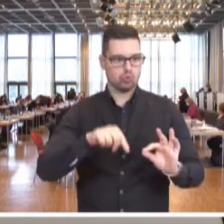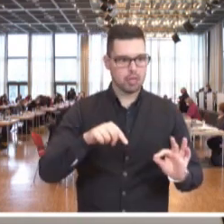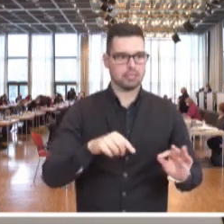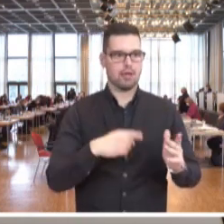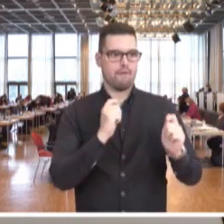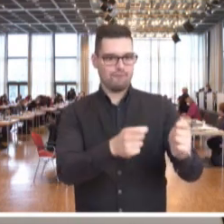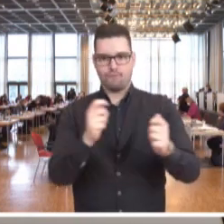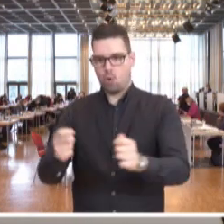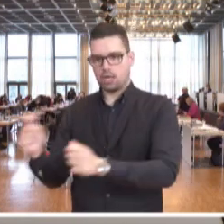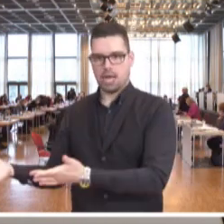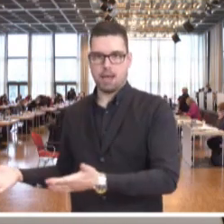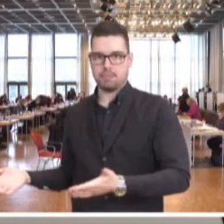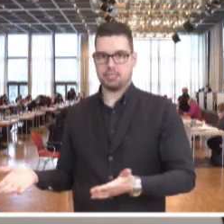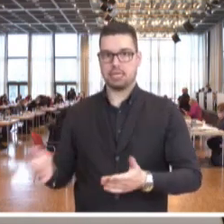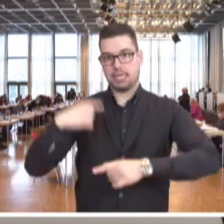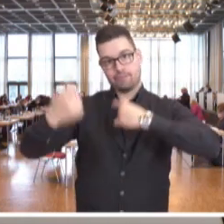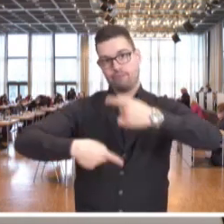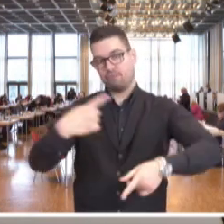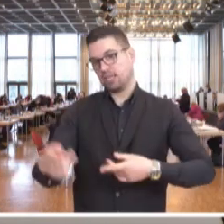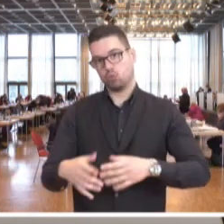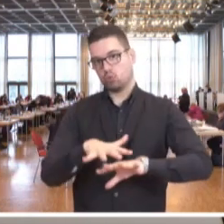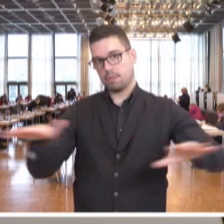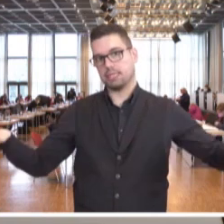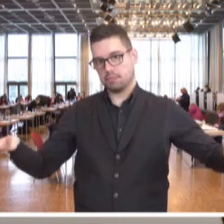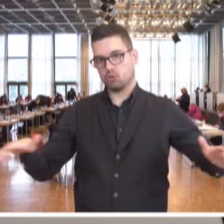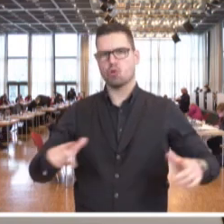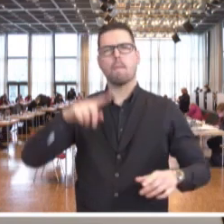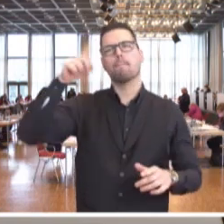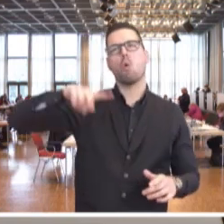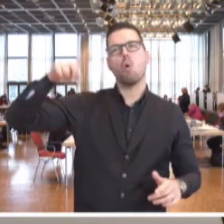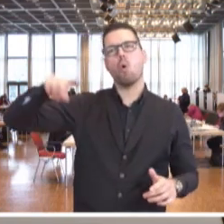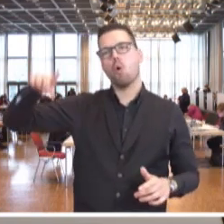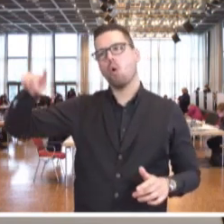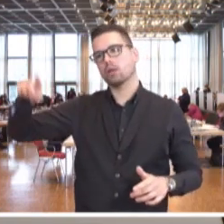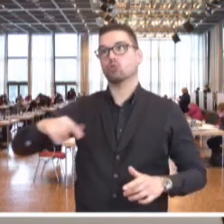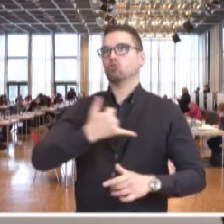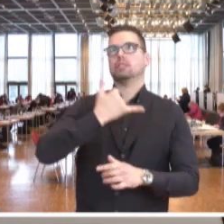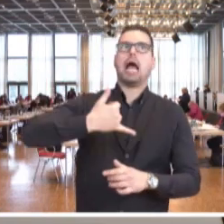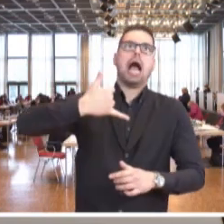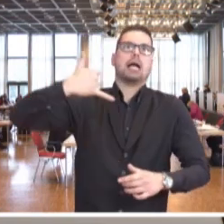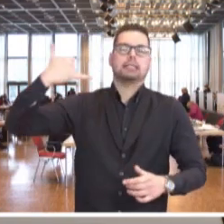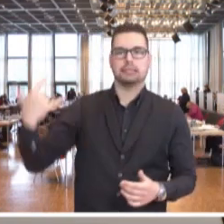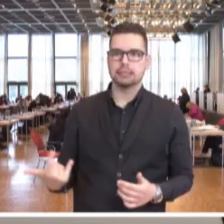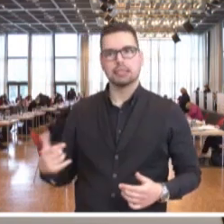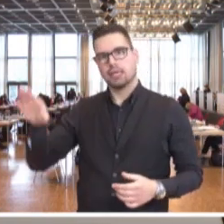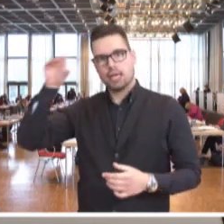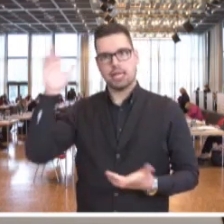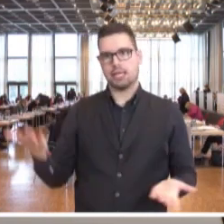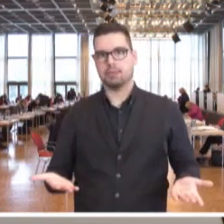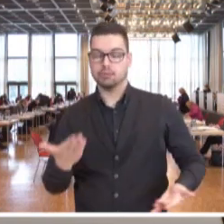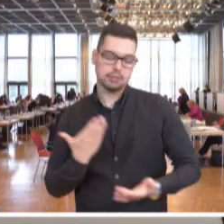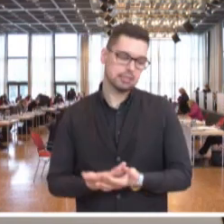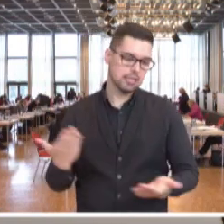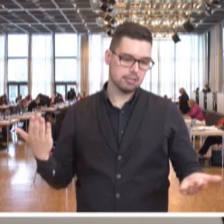Vorgaben an die jeweils pandemische Entwicklung. Das erleben wir seit Monaten, fast schon Jahre und ich denke,